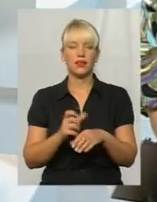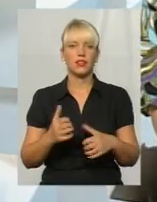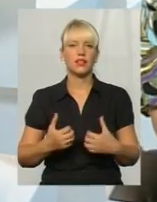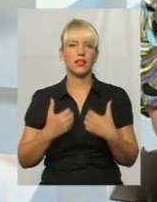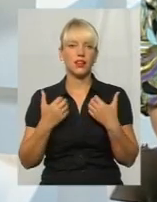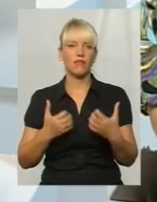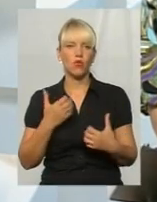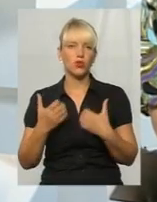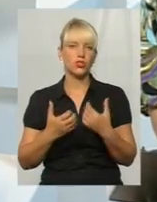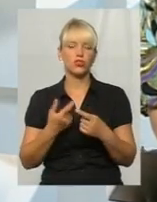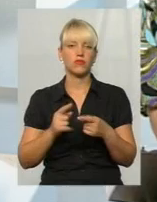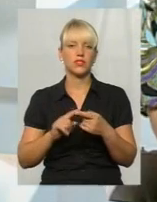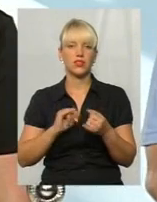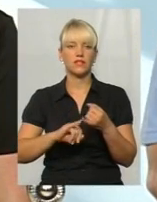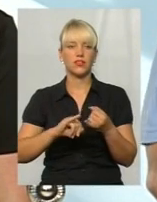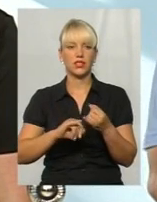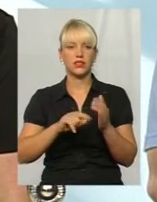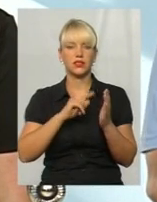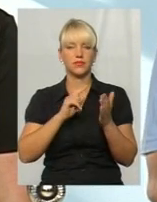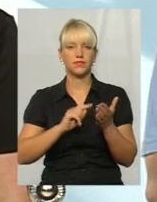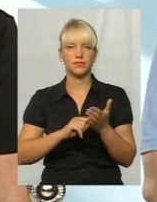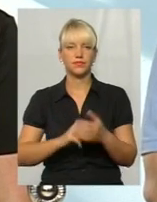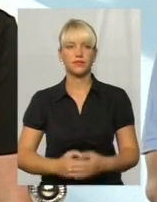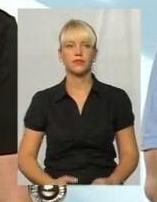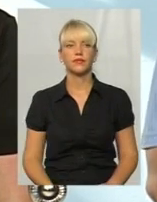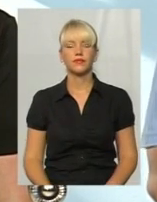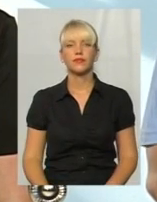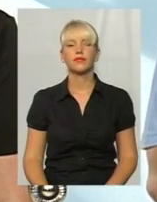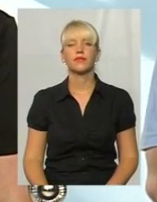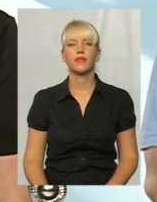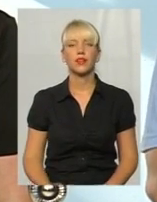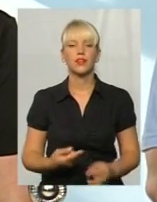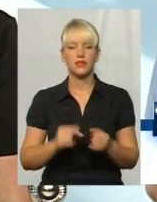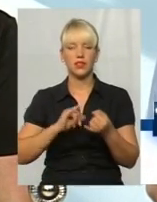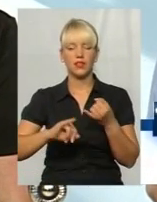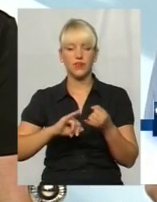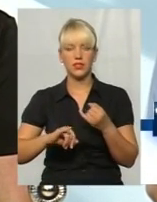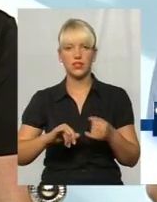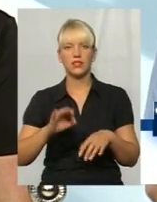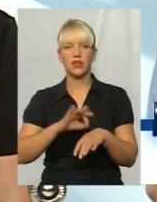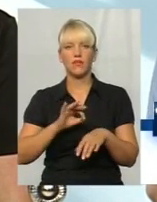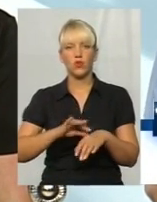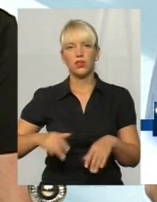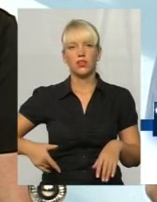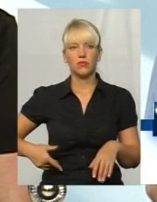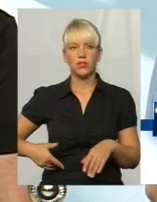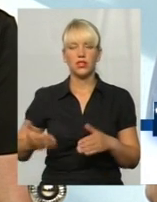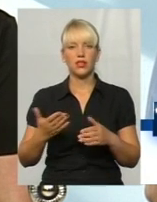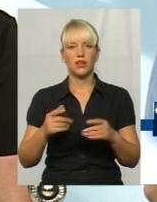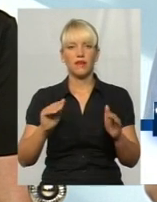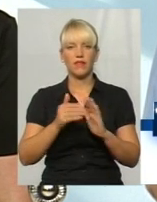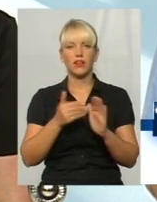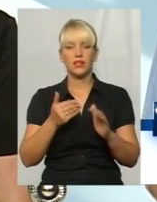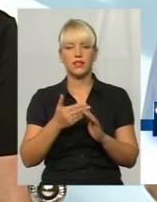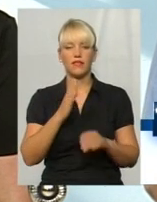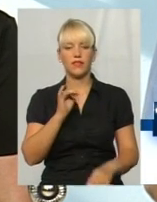цій інфекції? Ну, це є інфекційне захворювання печінки, яке викликається вірусним гіпатитом С.